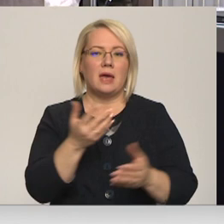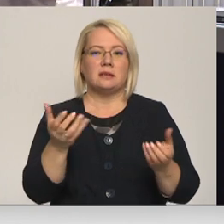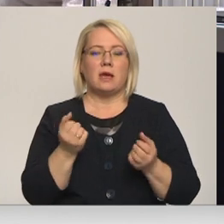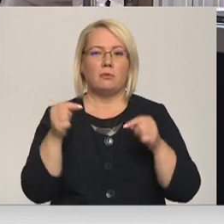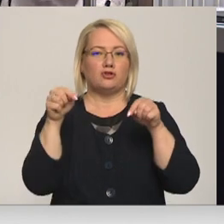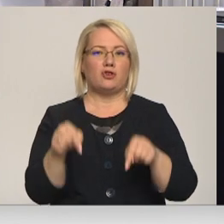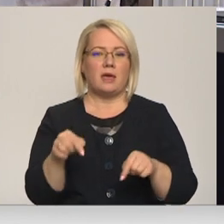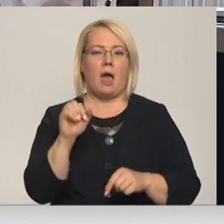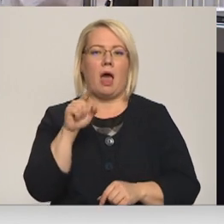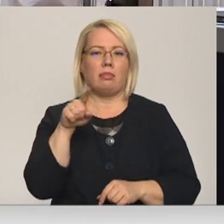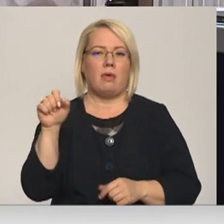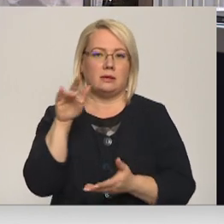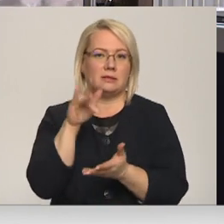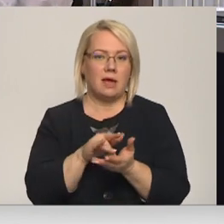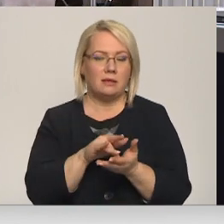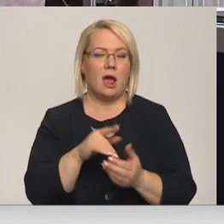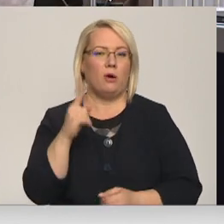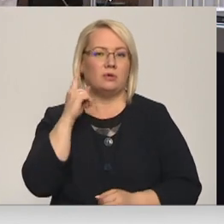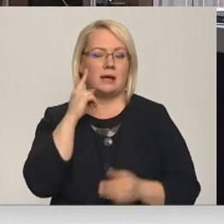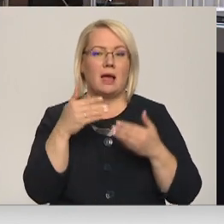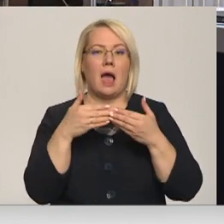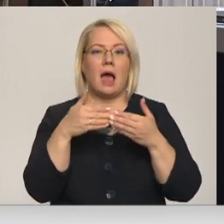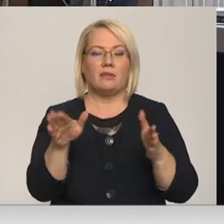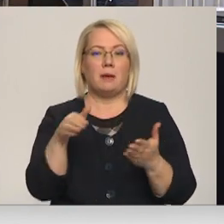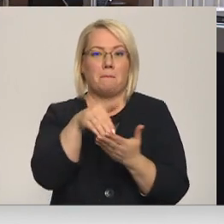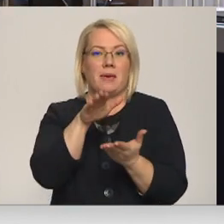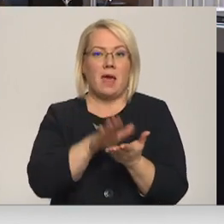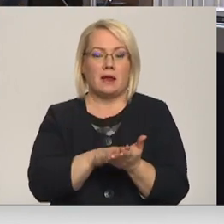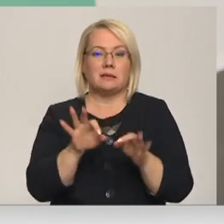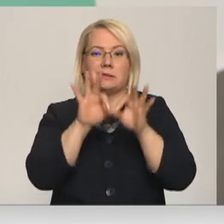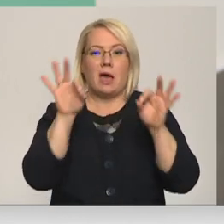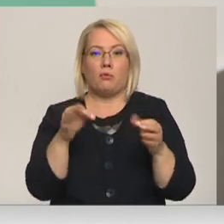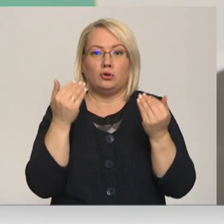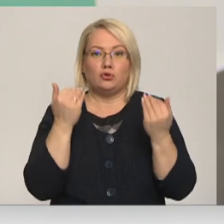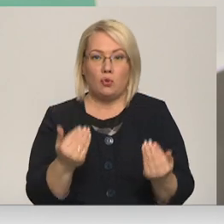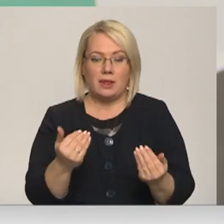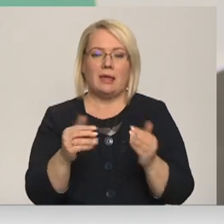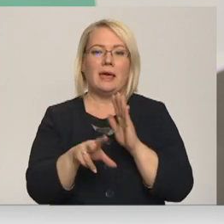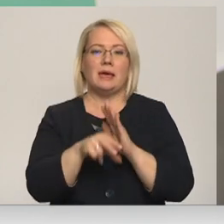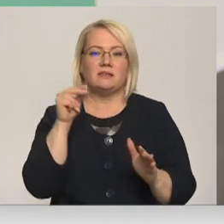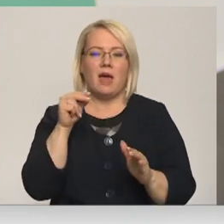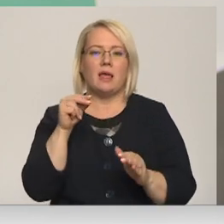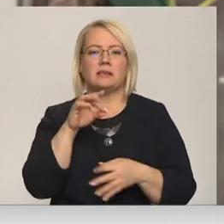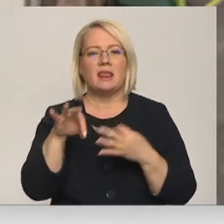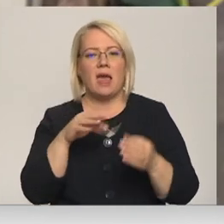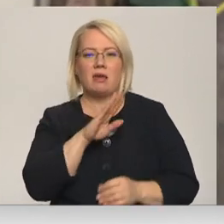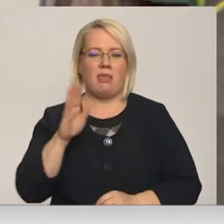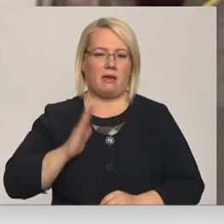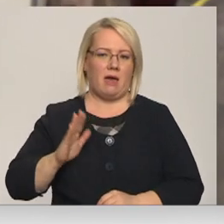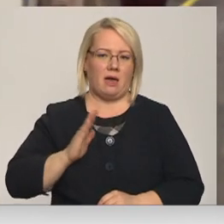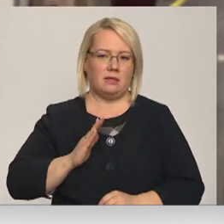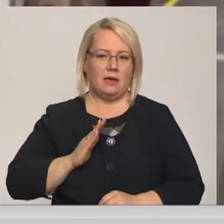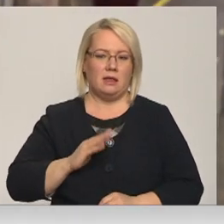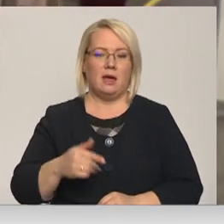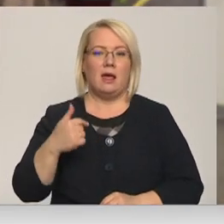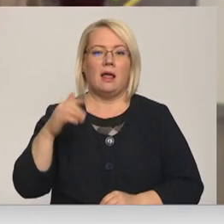vakcinācijas centrā un dzirdot, ka atvērts pieraksts sākot ar šodienu izvēlējušies lieki negaidīt. Lai paspēja